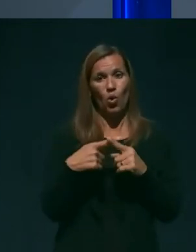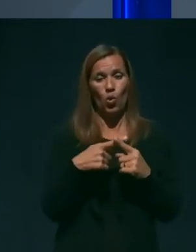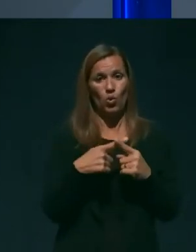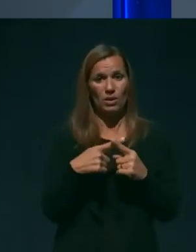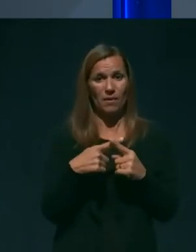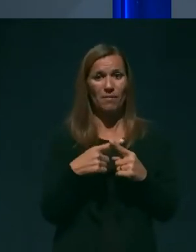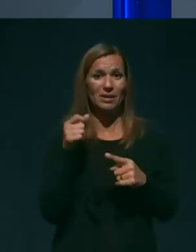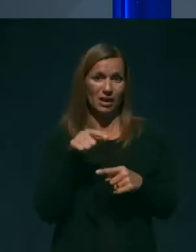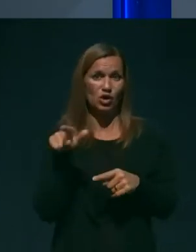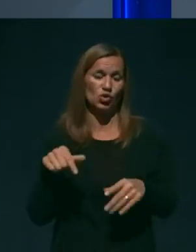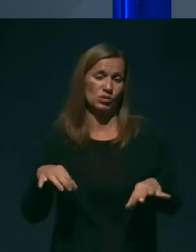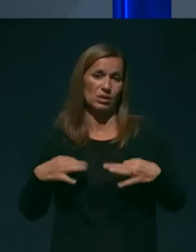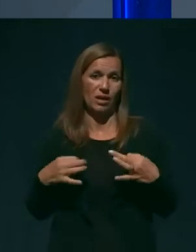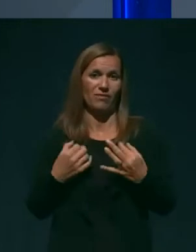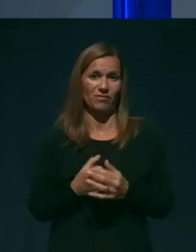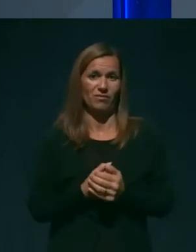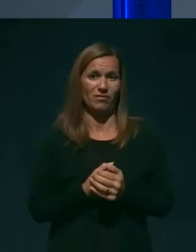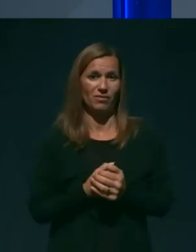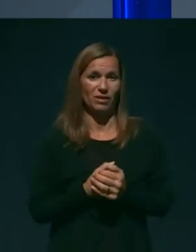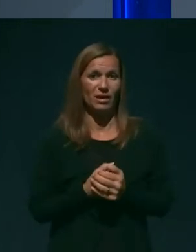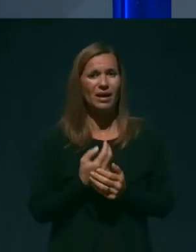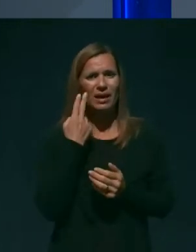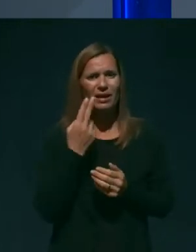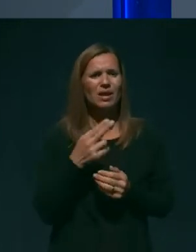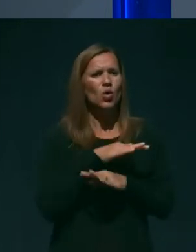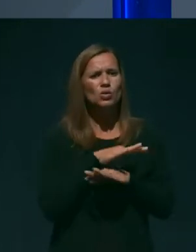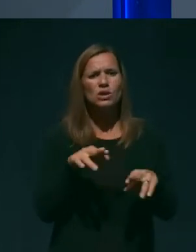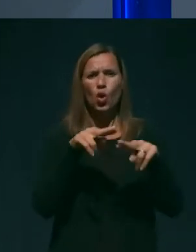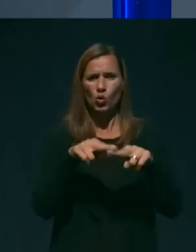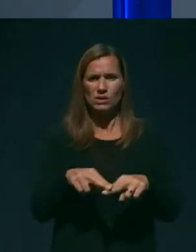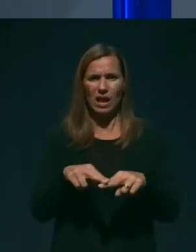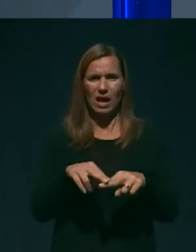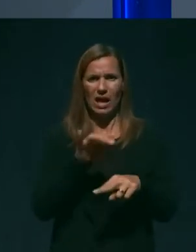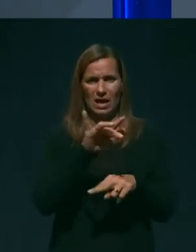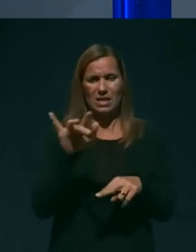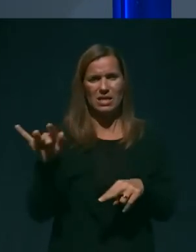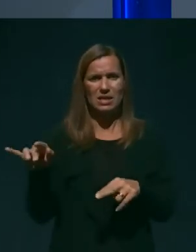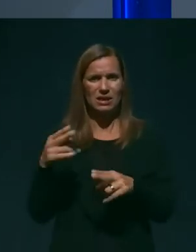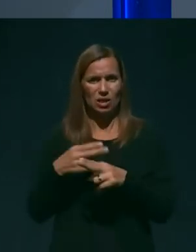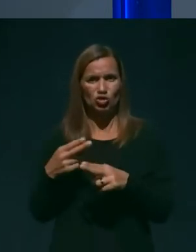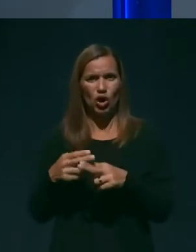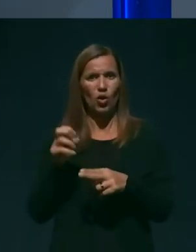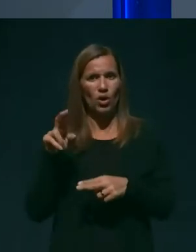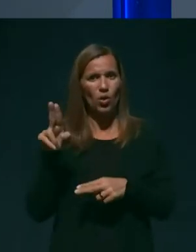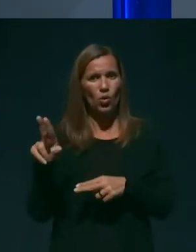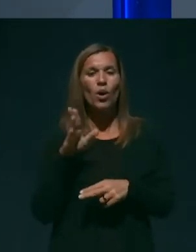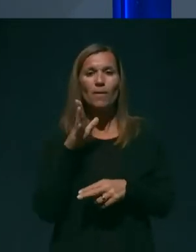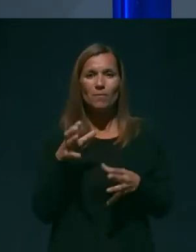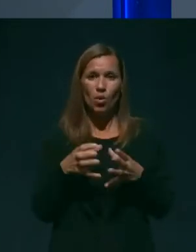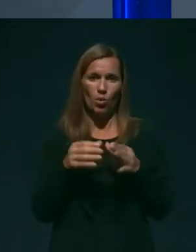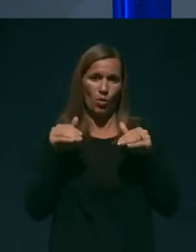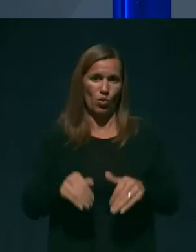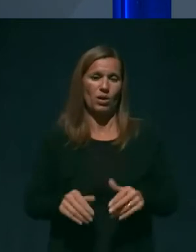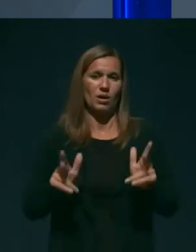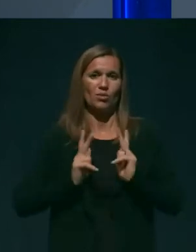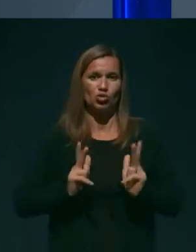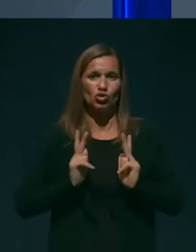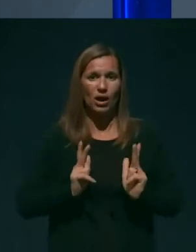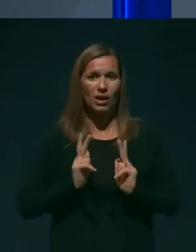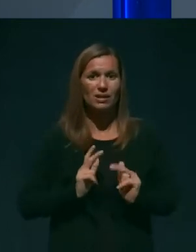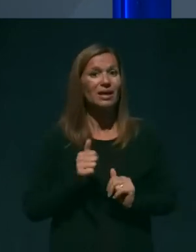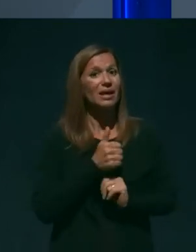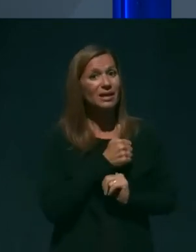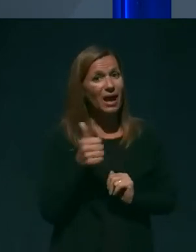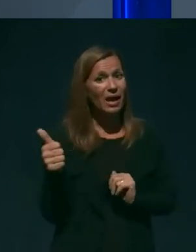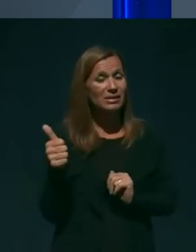zdravi. Kar se tiče vseh ostalih držav Evropske unije, bomo morali počakati razen